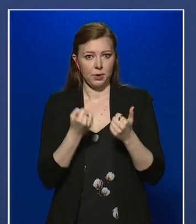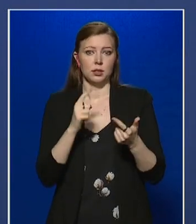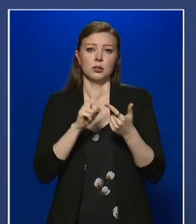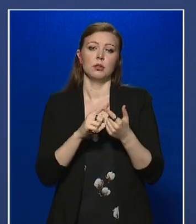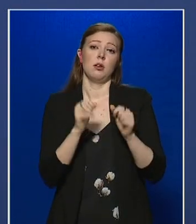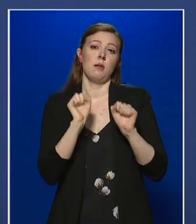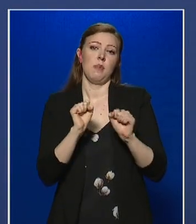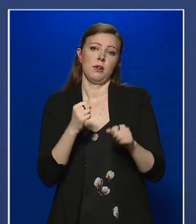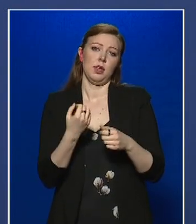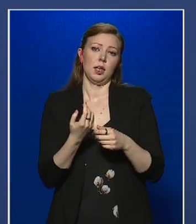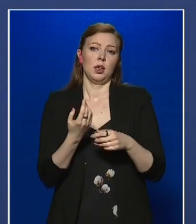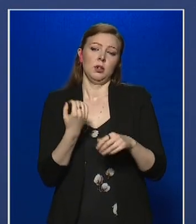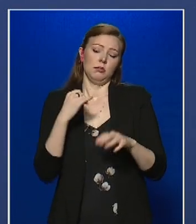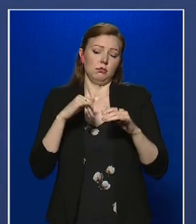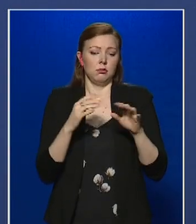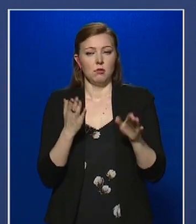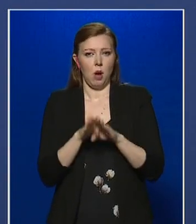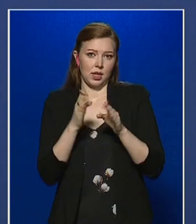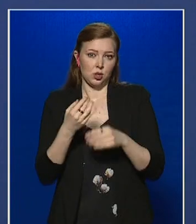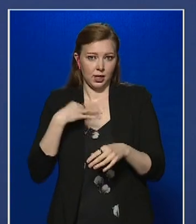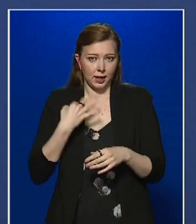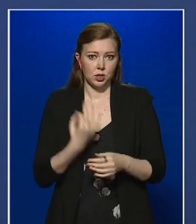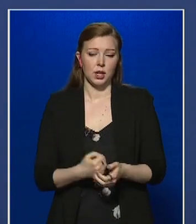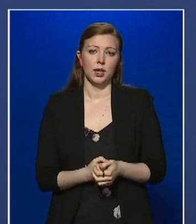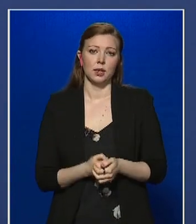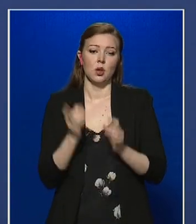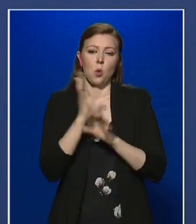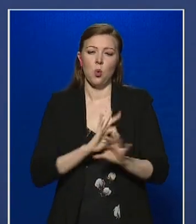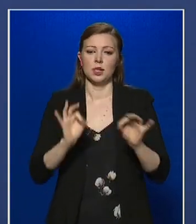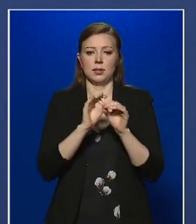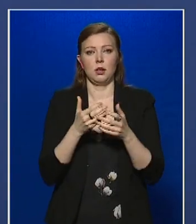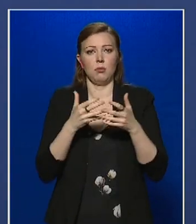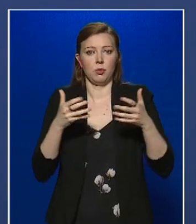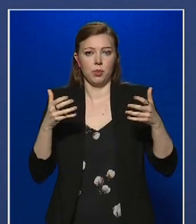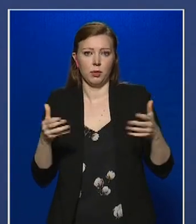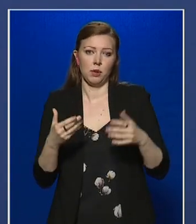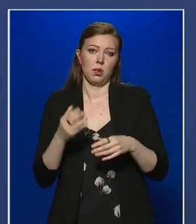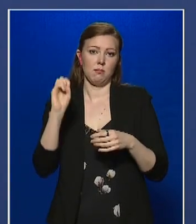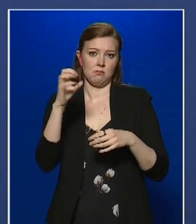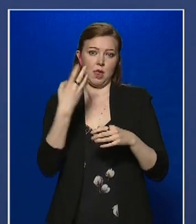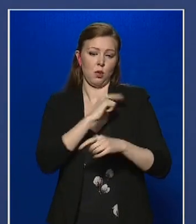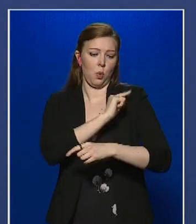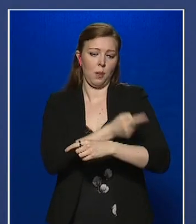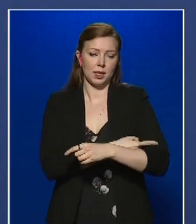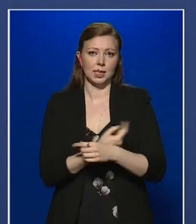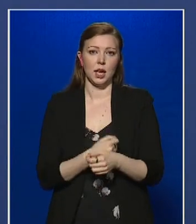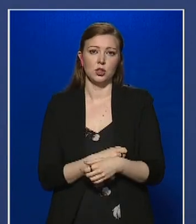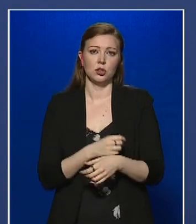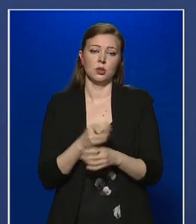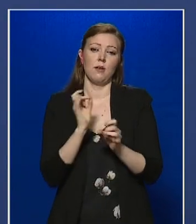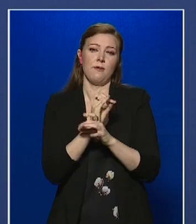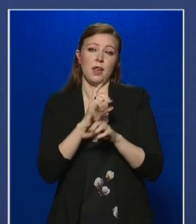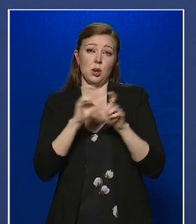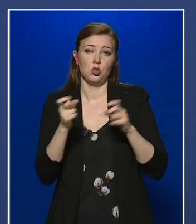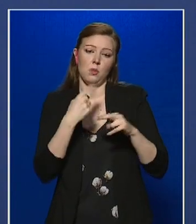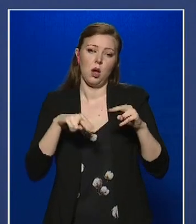megvédeni a bajtársaink egészségét, országszerte megnöveltük a mentőkapacitásainkat is. A vírus miatt megyénként több